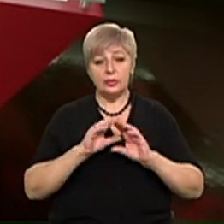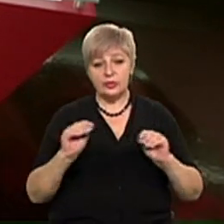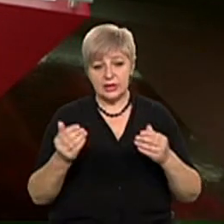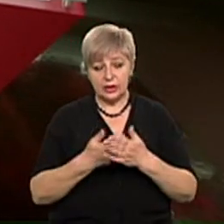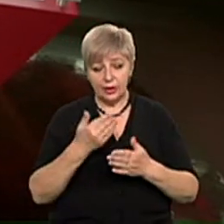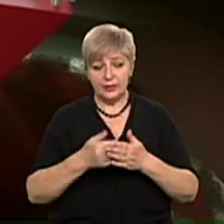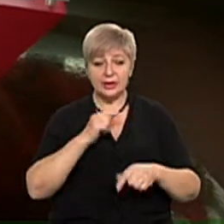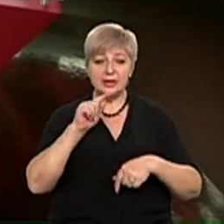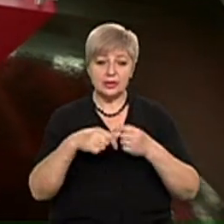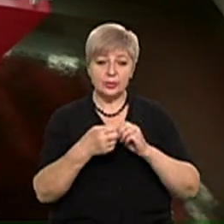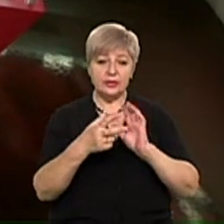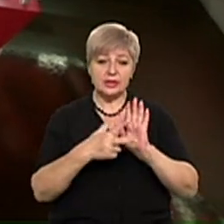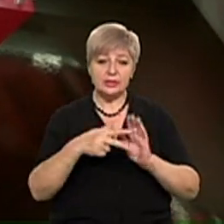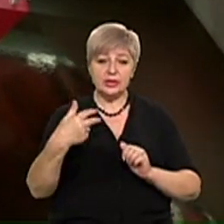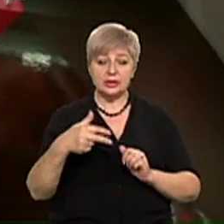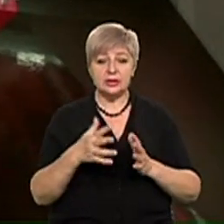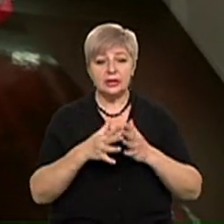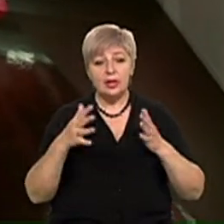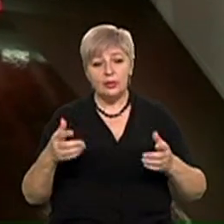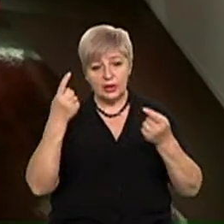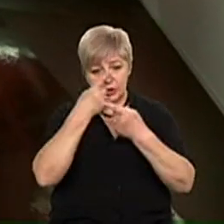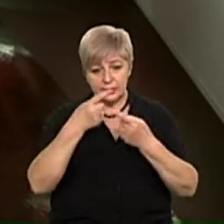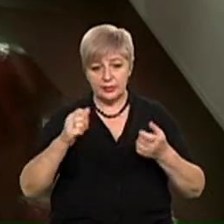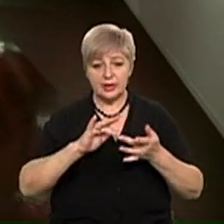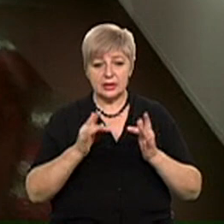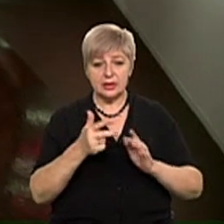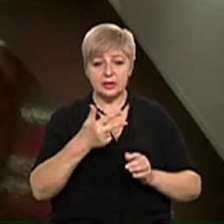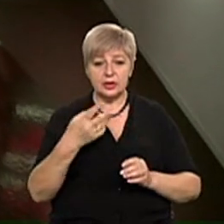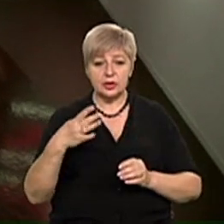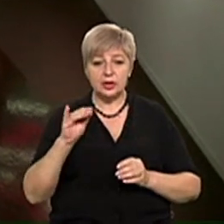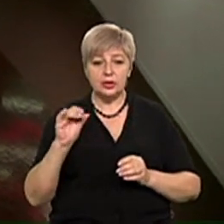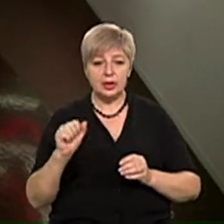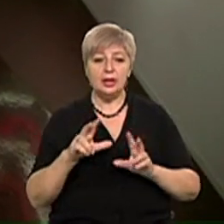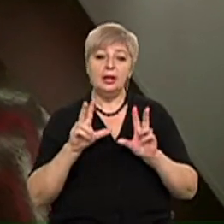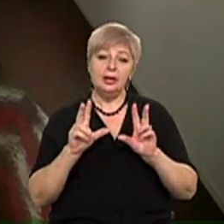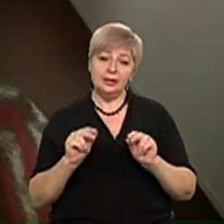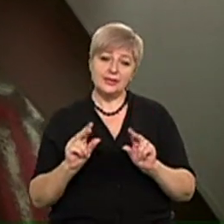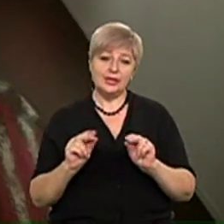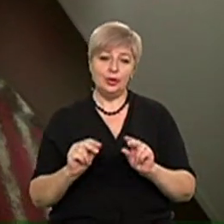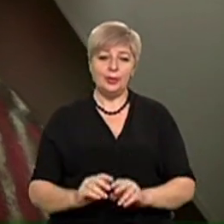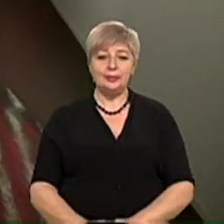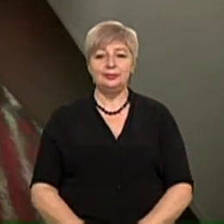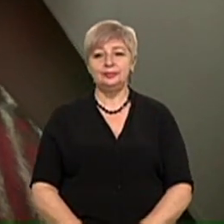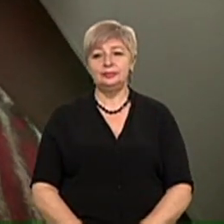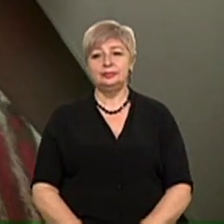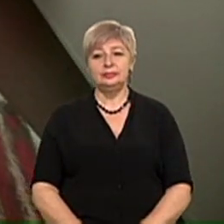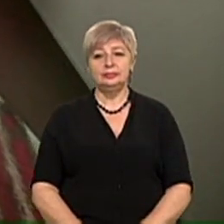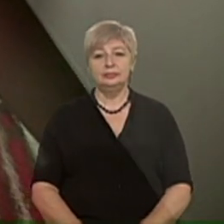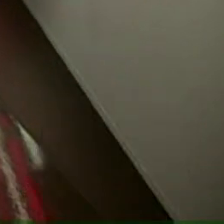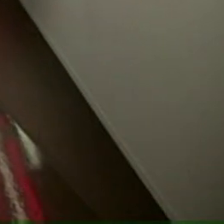новини у випуску наступної 18.30. Більше інформації на сайті 34.UA. На все добре і зберігайте спорту.